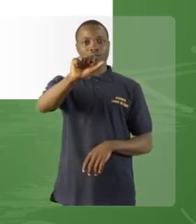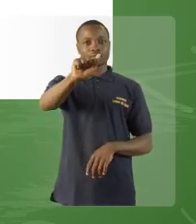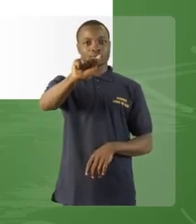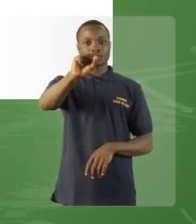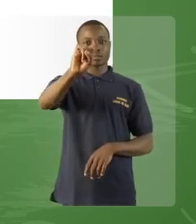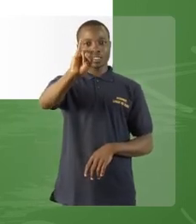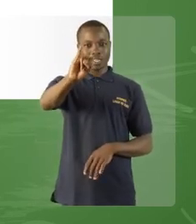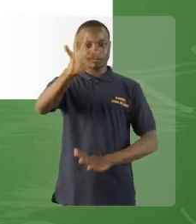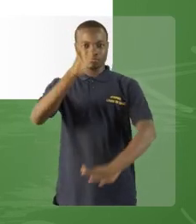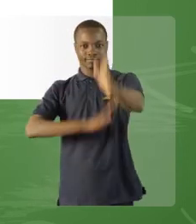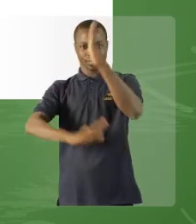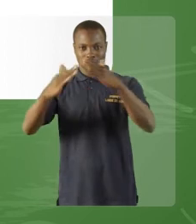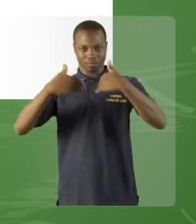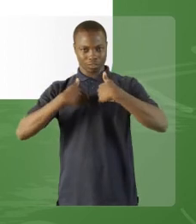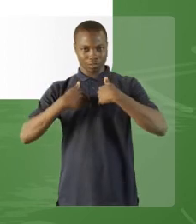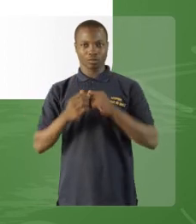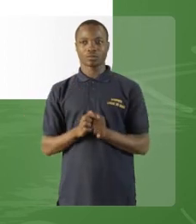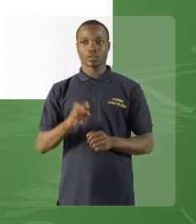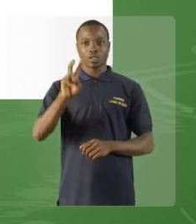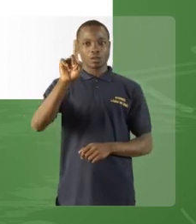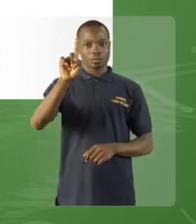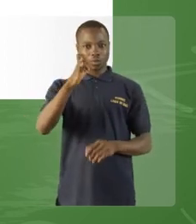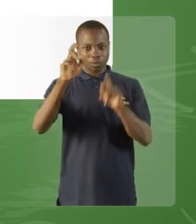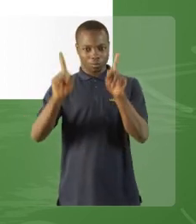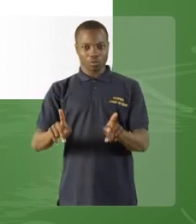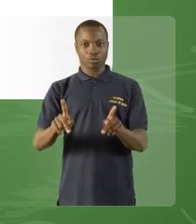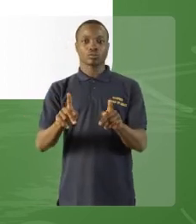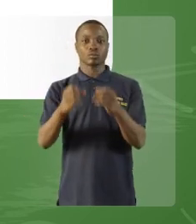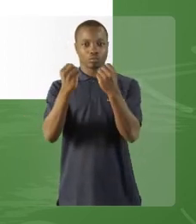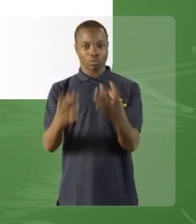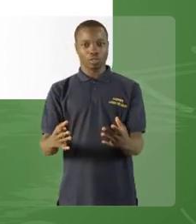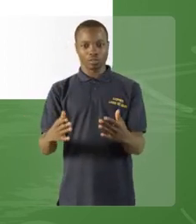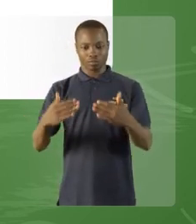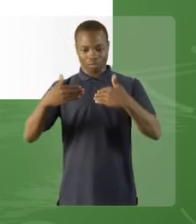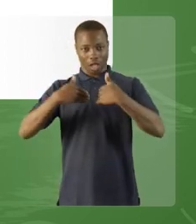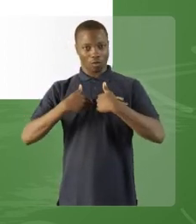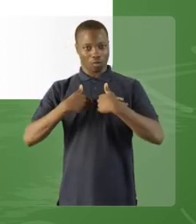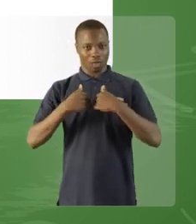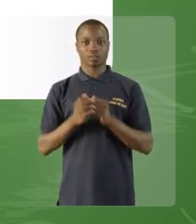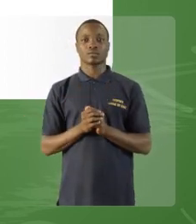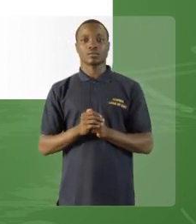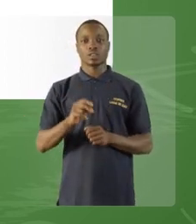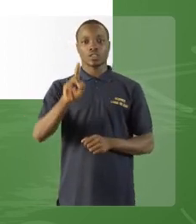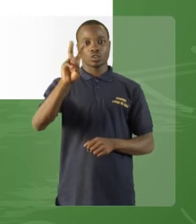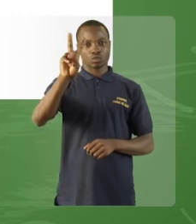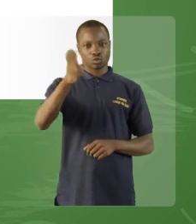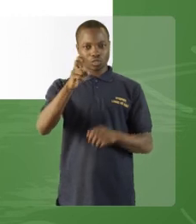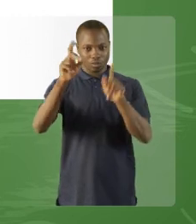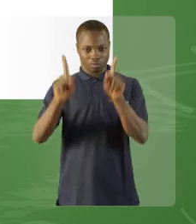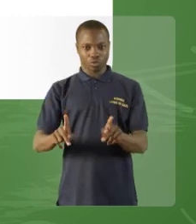Ici, vous remarquez que nous avons à la première personne du singulier « est ».